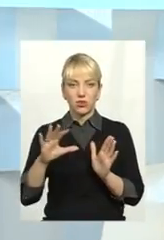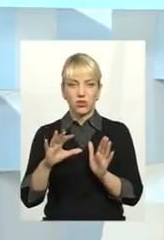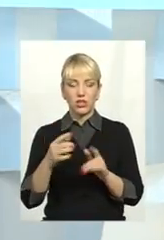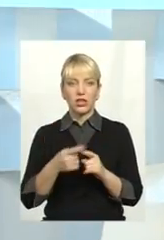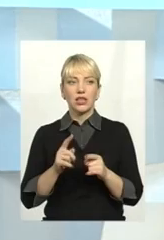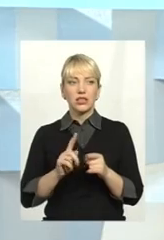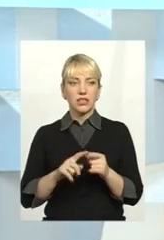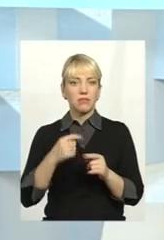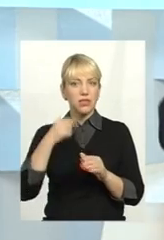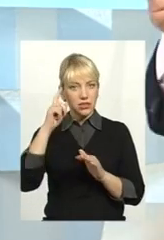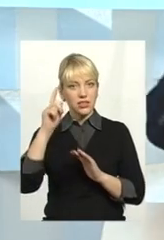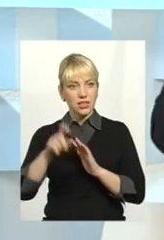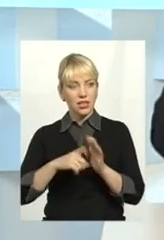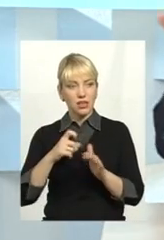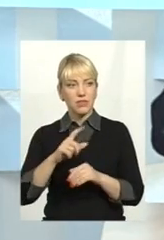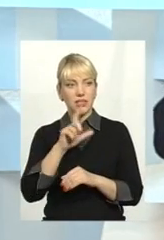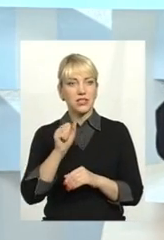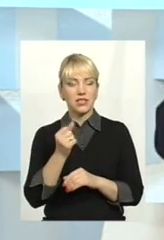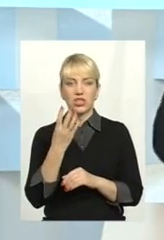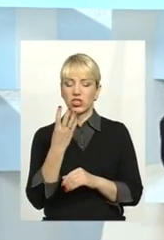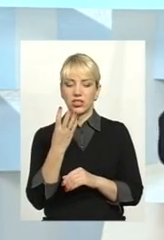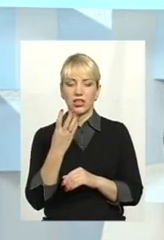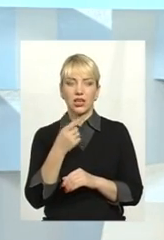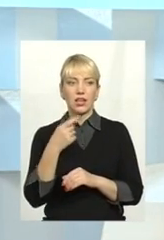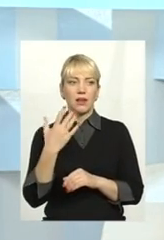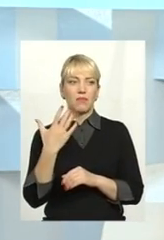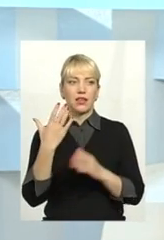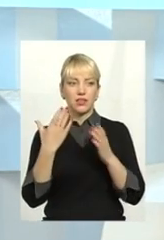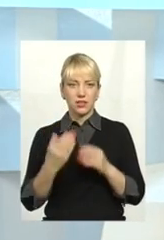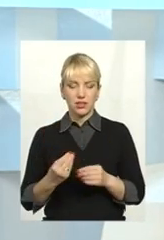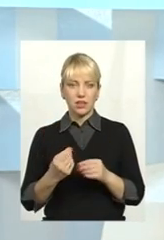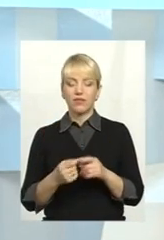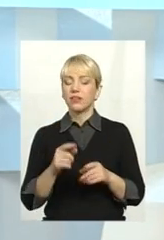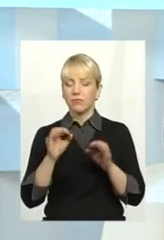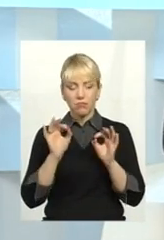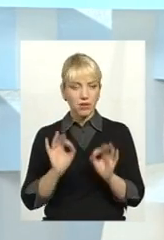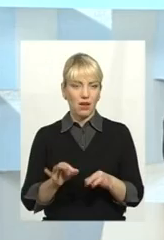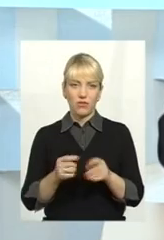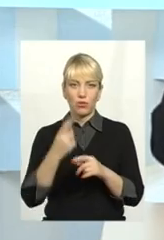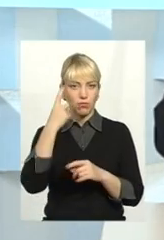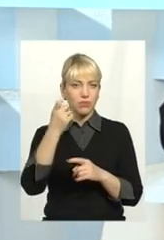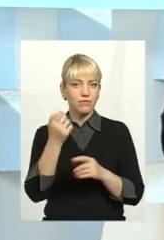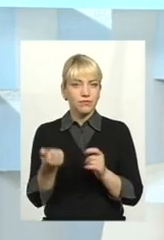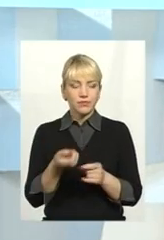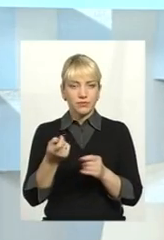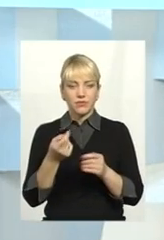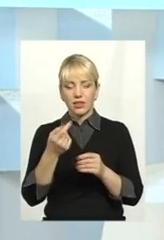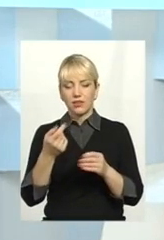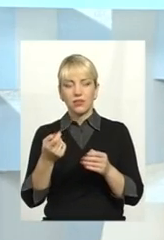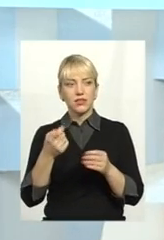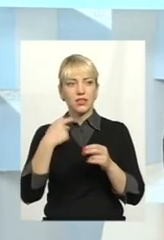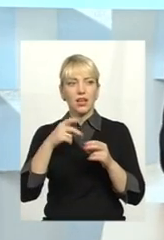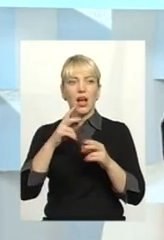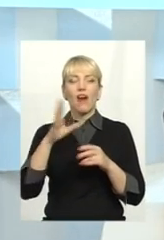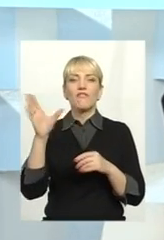мене і ми дізнаємося за 4-5, то й за 2-3 дні. І все це каже, що воно